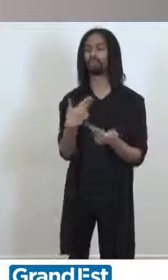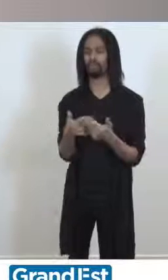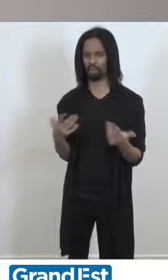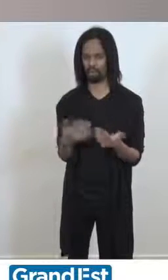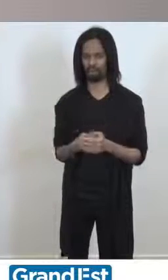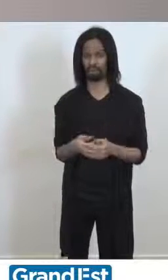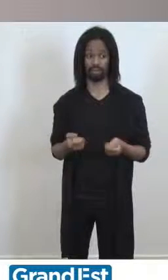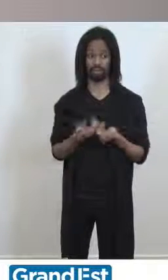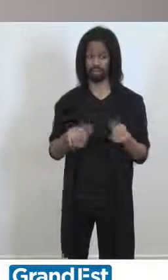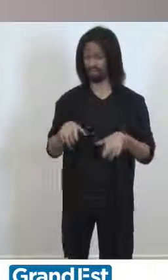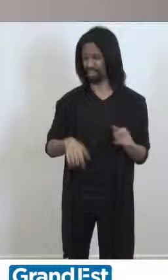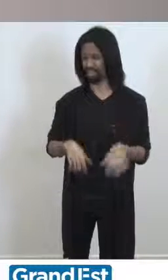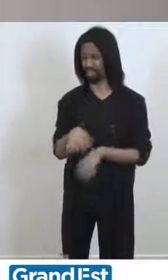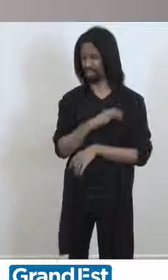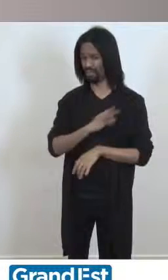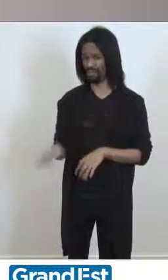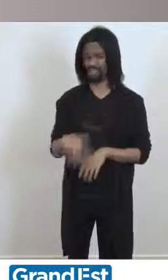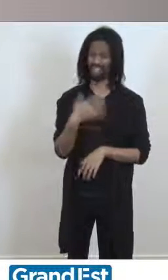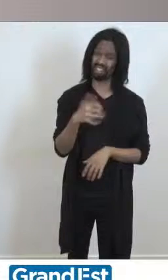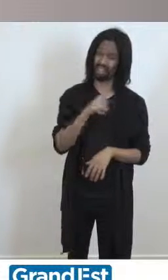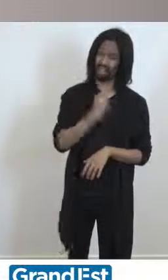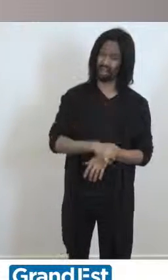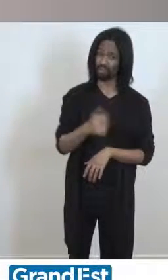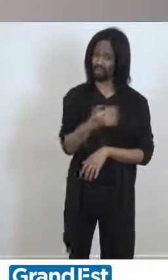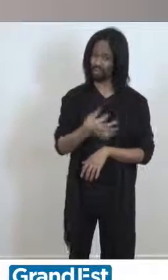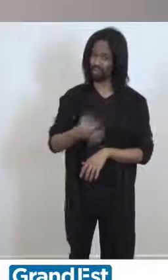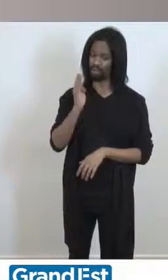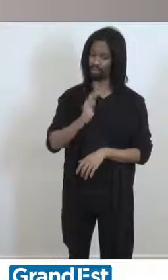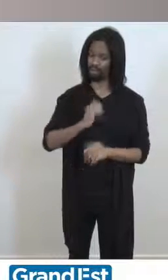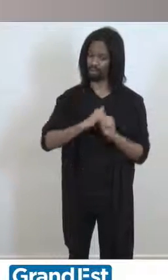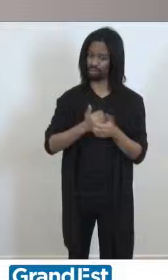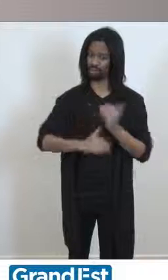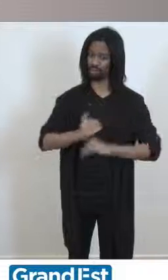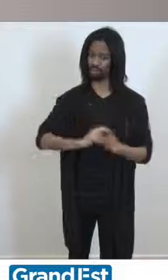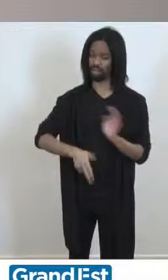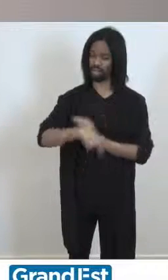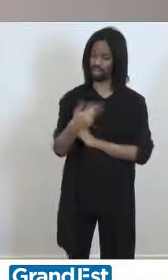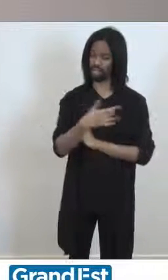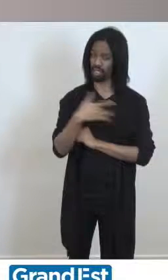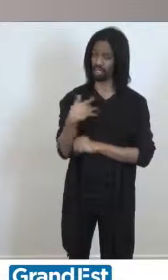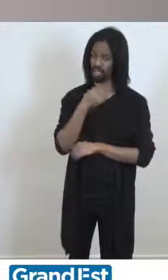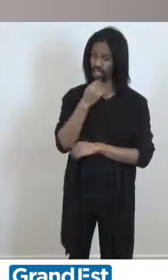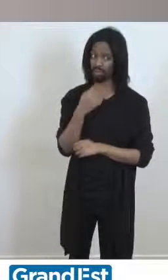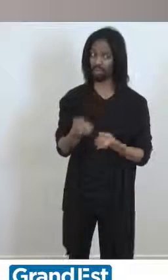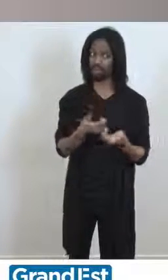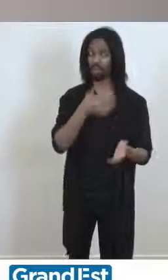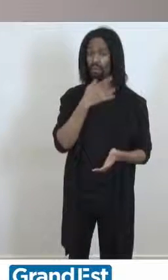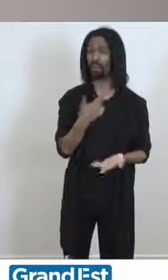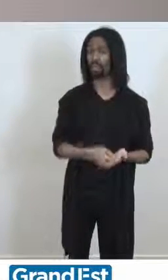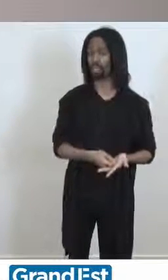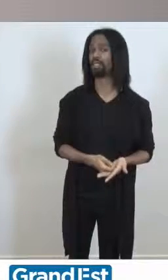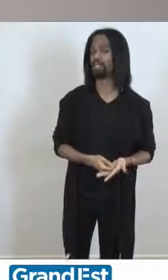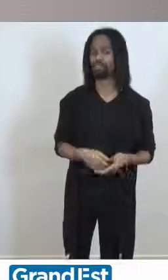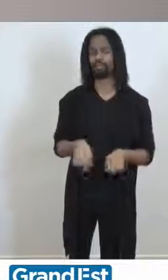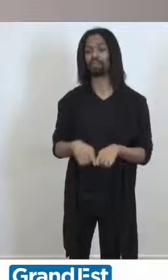combien de Français ne peuvent déjà pas se payer les 500 grammes hebdomadaires que préconise le plan national santé et nutrition, et combien ne savent pas que les prairies sur